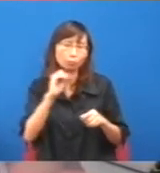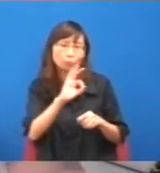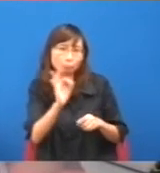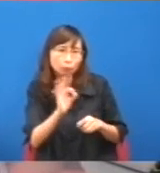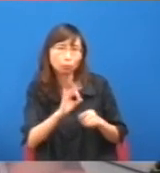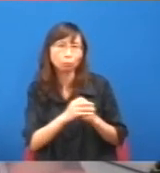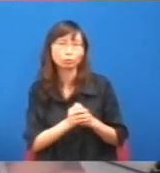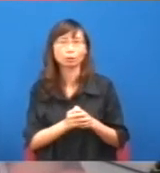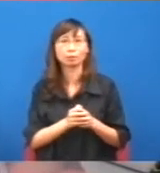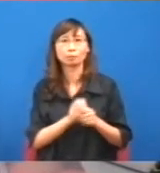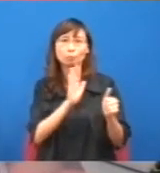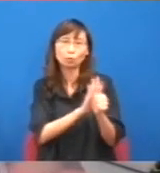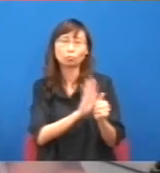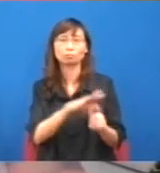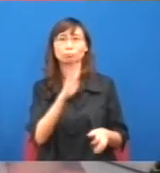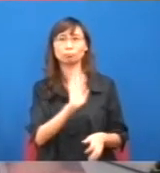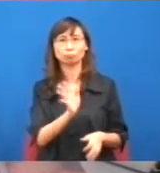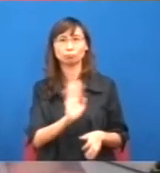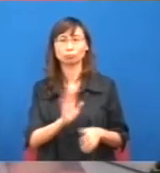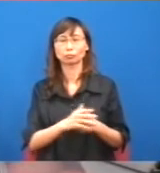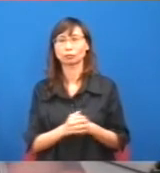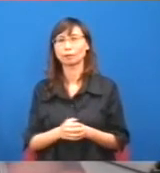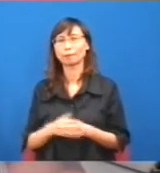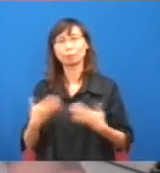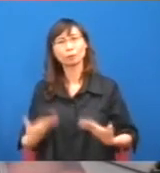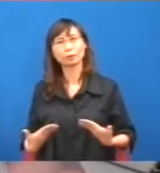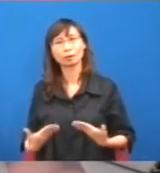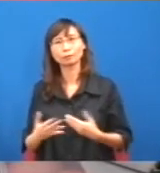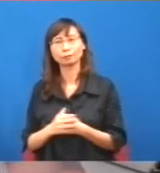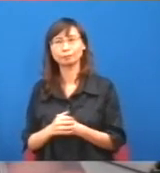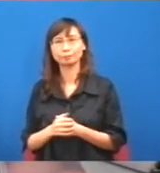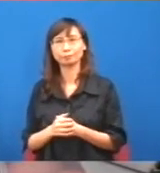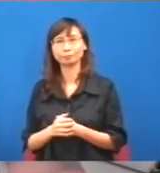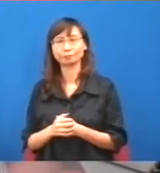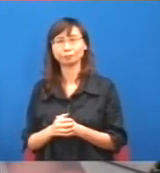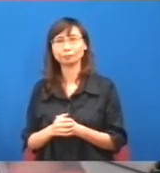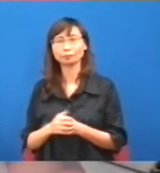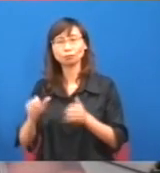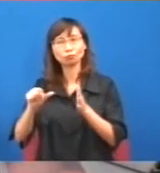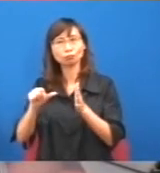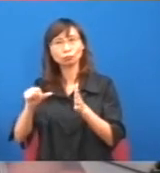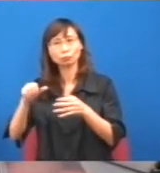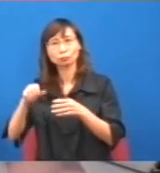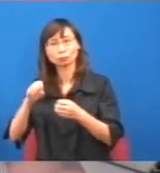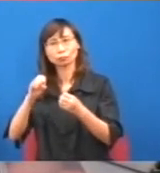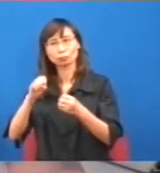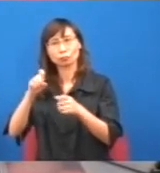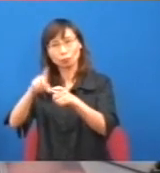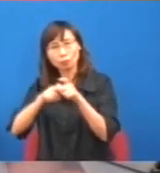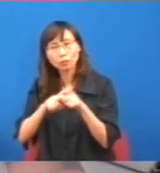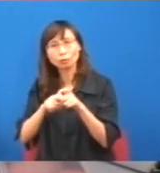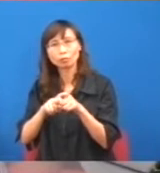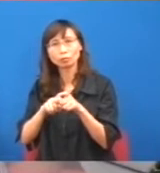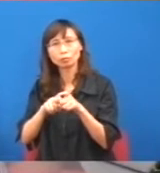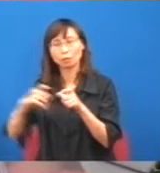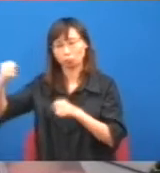那個問題就是,很簡單,如果這個,最沒有異價能力的,出賣勞動